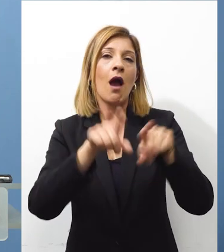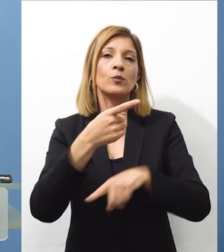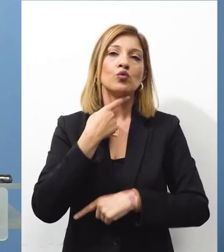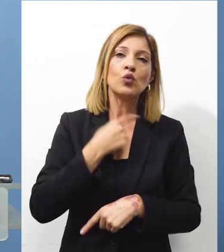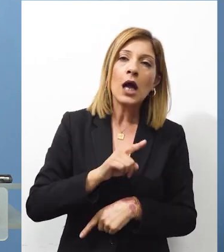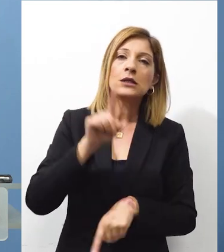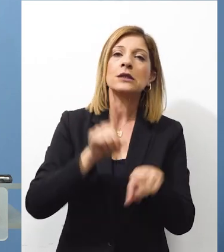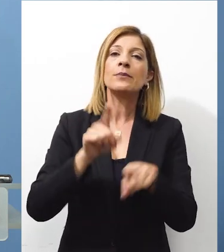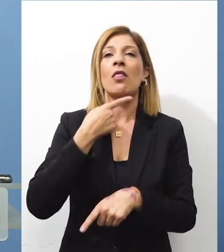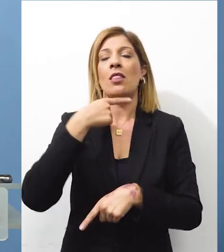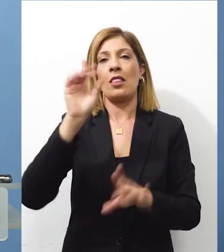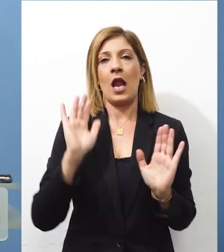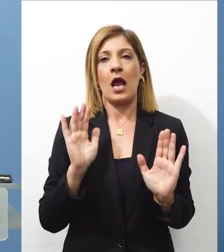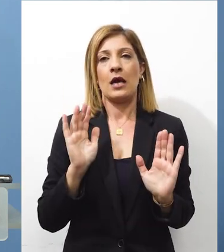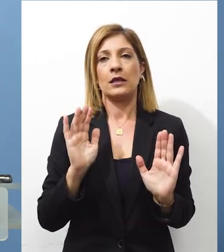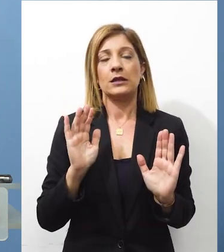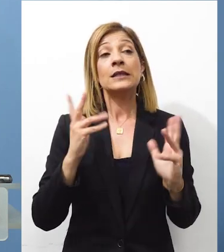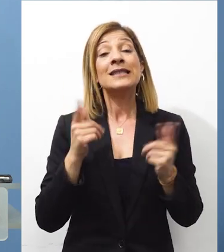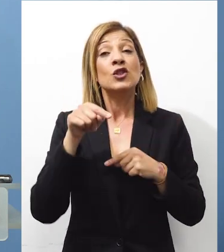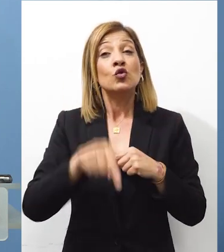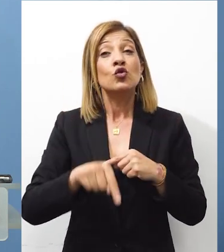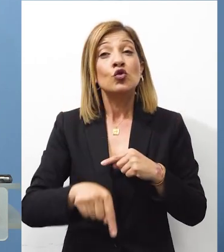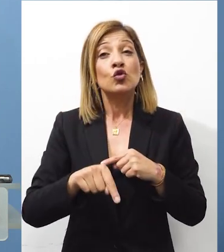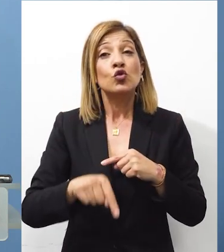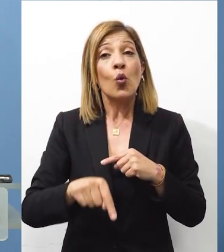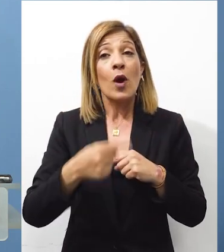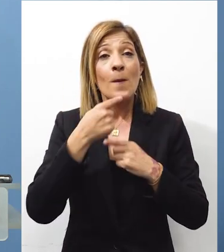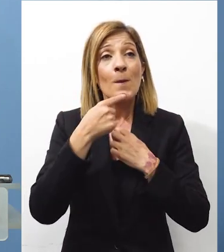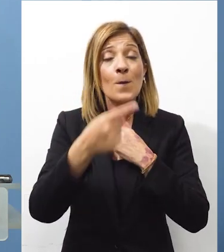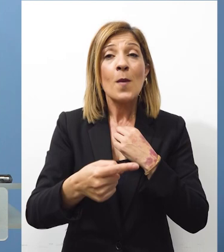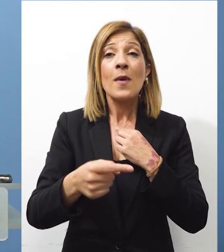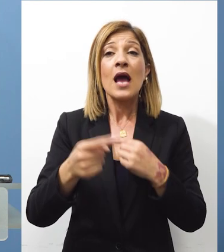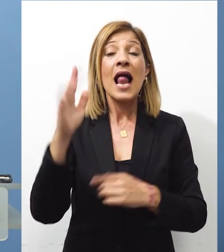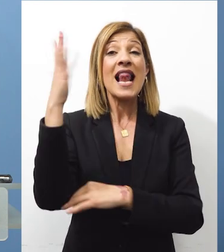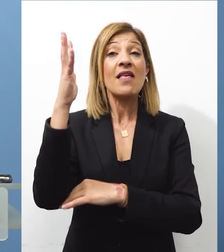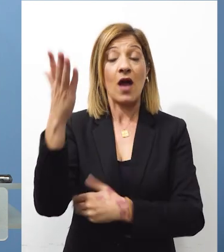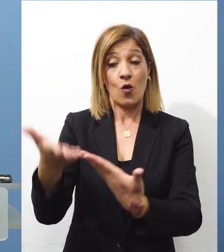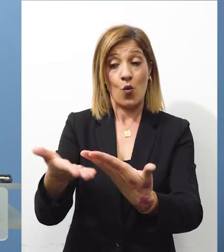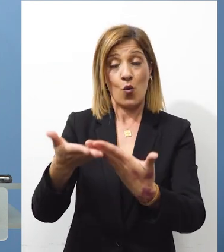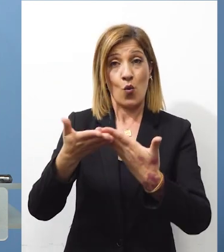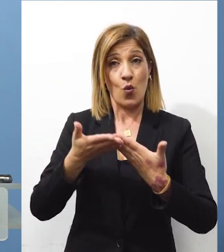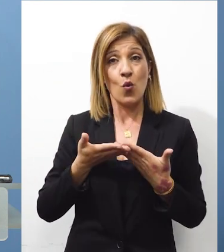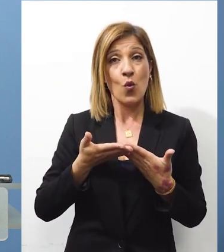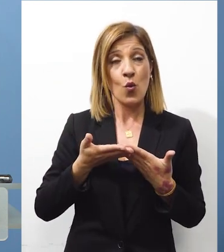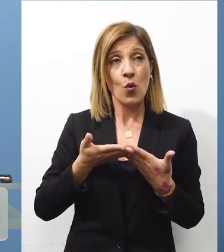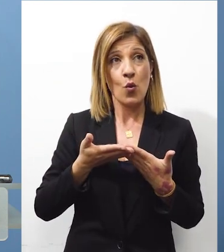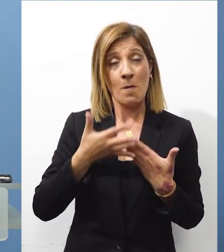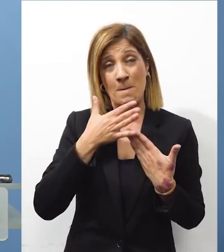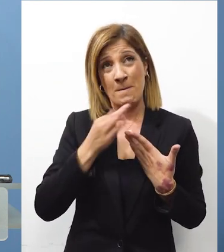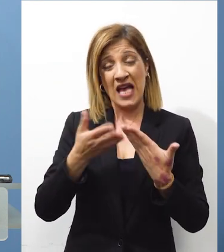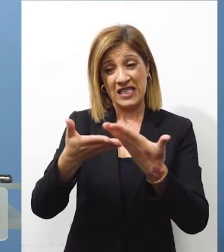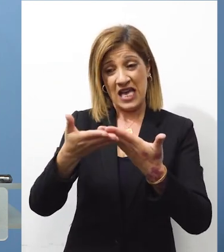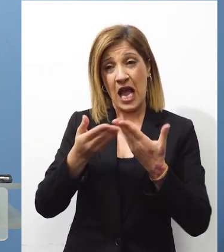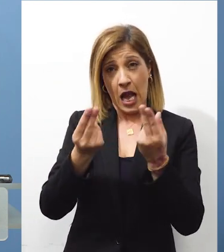αρέσουν. Όμως, σε αυτή τη δέσμευση που εξασφαλίσαμε από τον Λίβανο αντιλαμβανόμαστε ότι δεν είναι για να λύσει το πρόβλημα που